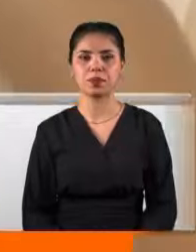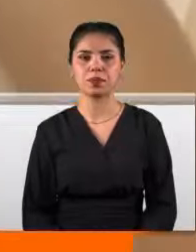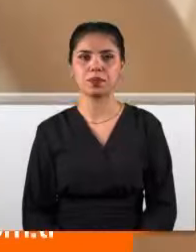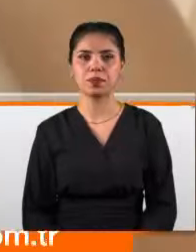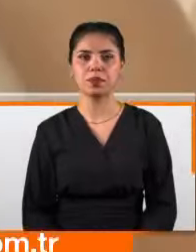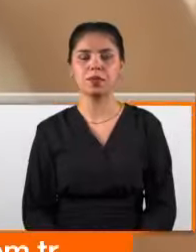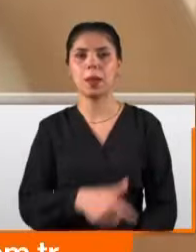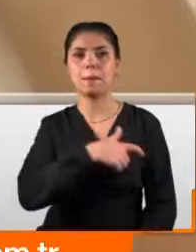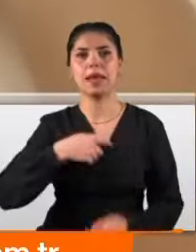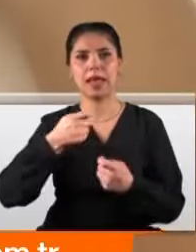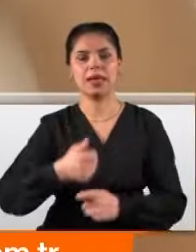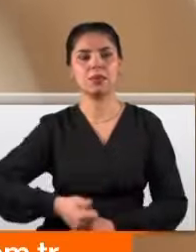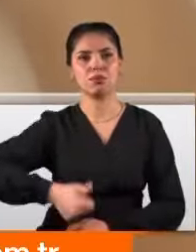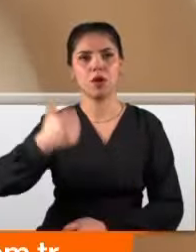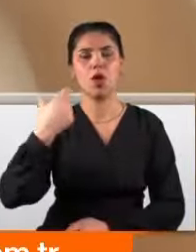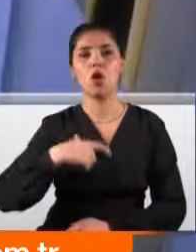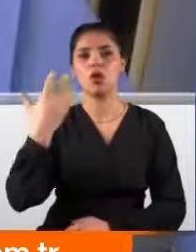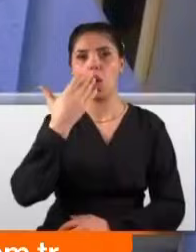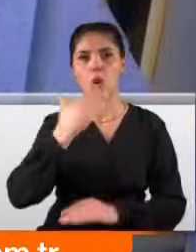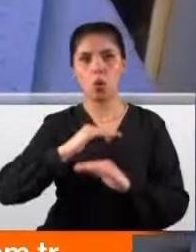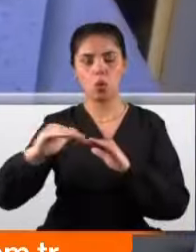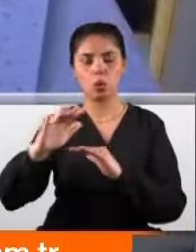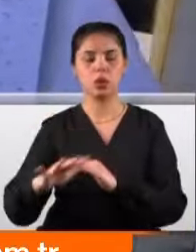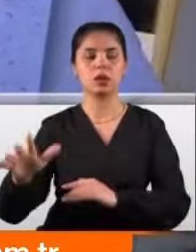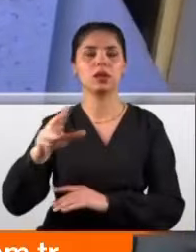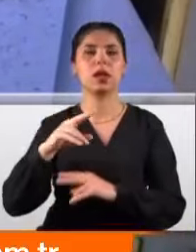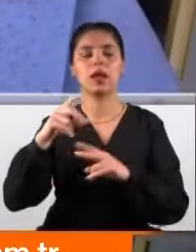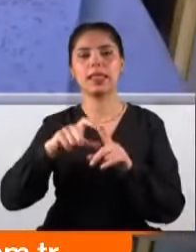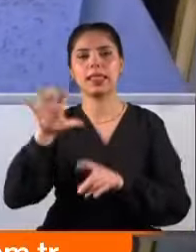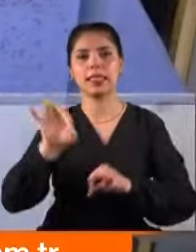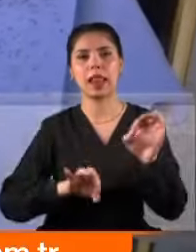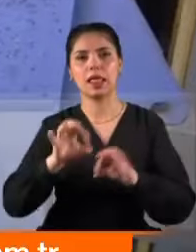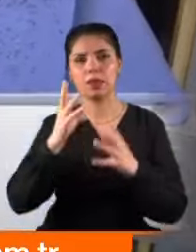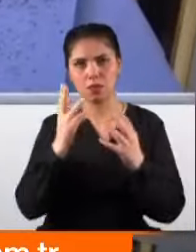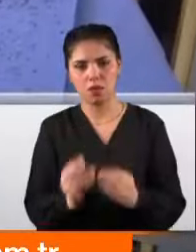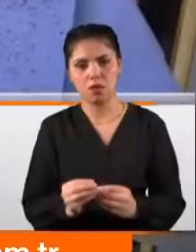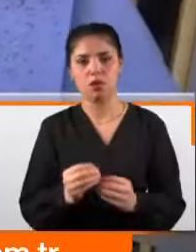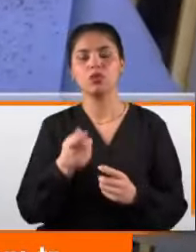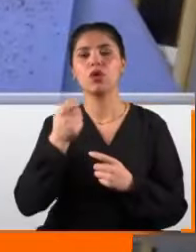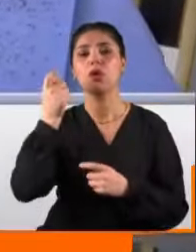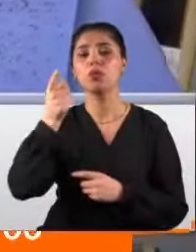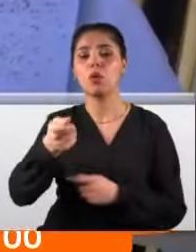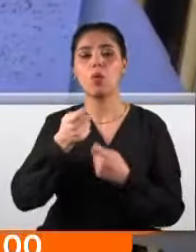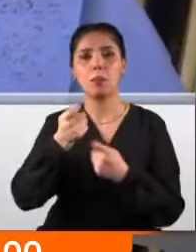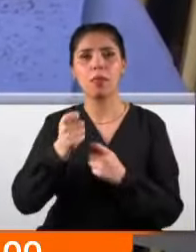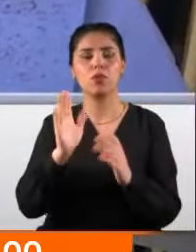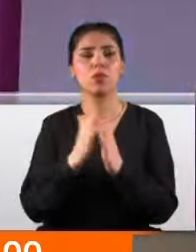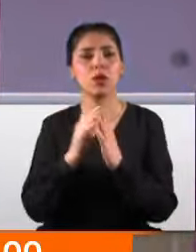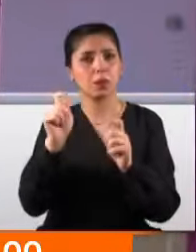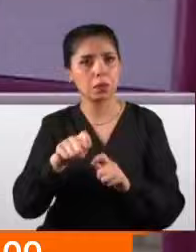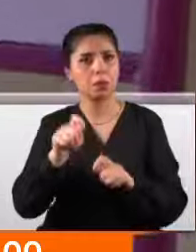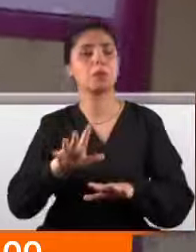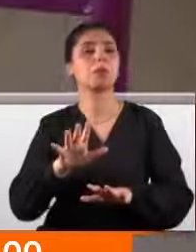başladı. Milli Eğitim Bakanlığı özel okulları sıkı denetime tabi tutacak. Zorunlu ders kitaplarıyla eğitim verilip verilmediğine